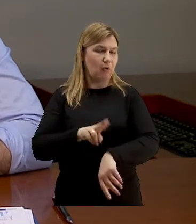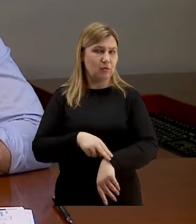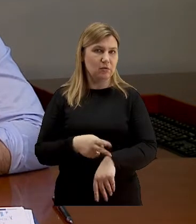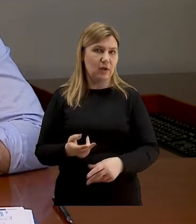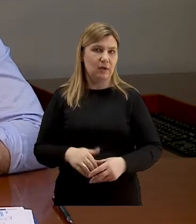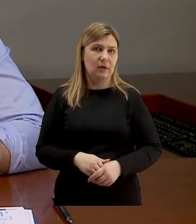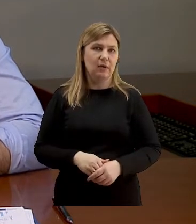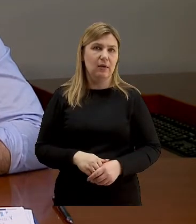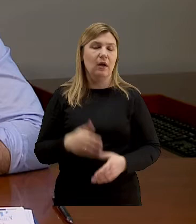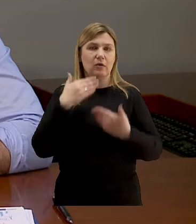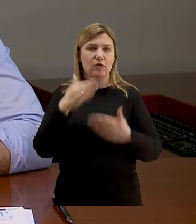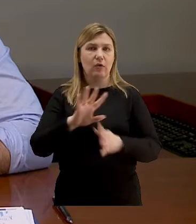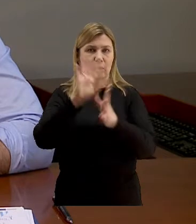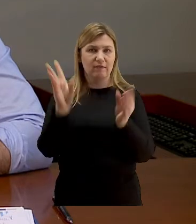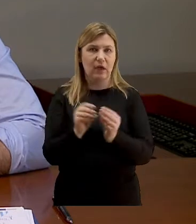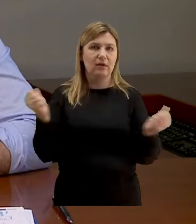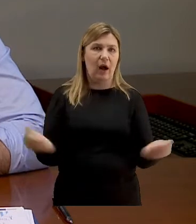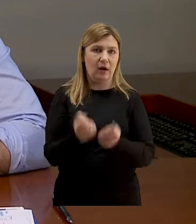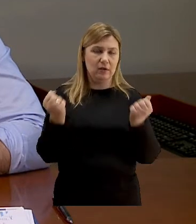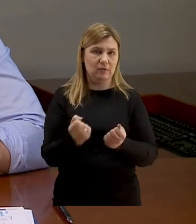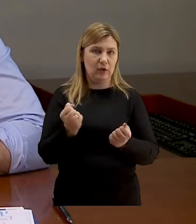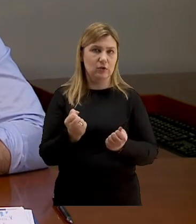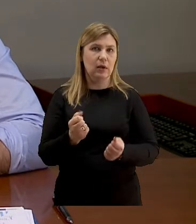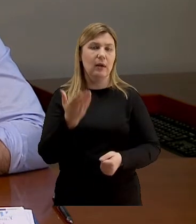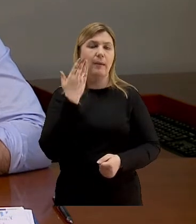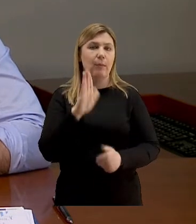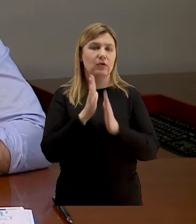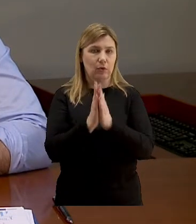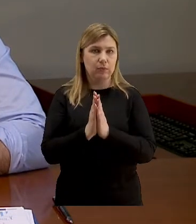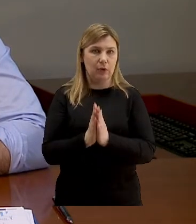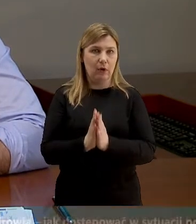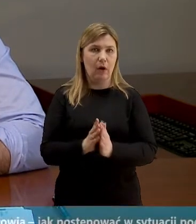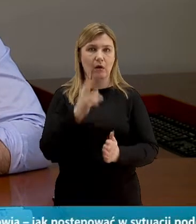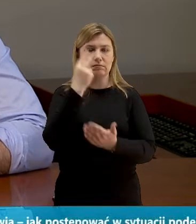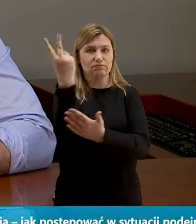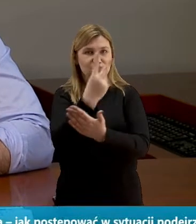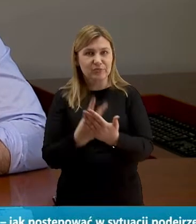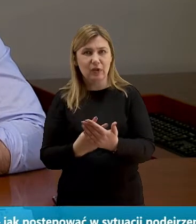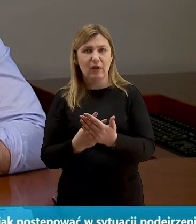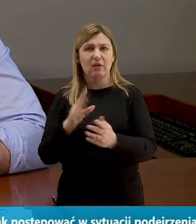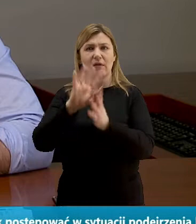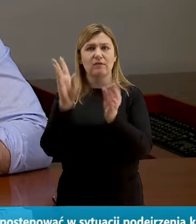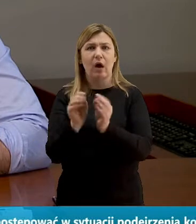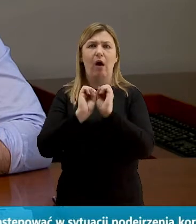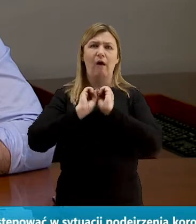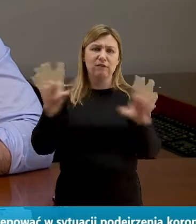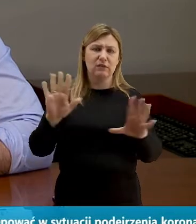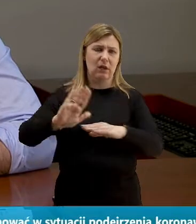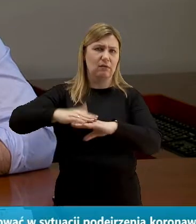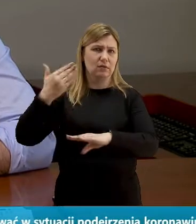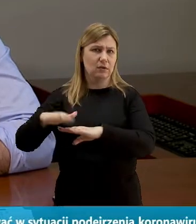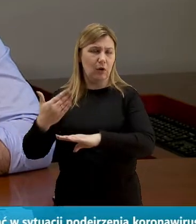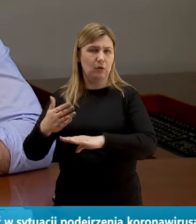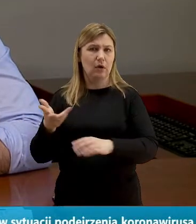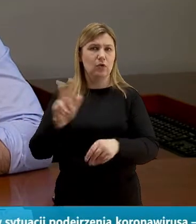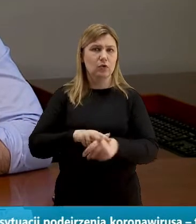dziękuję dziękuję wszystkim za aktywność i bardzo jeszcze raz proszę o śledzenie wszystkich portali oficjalnych których podajemy